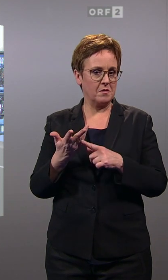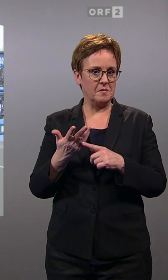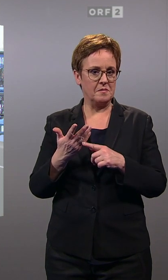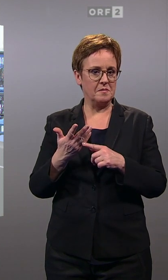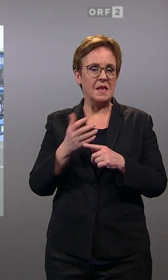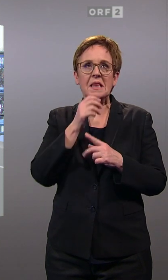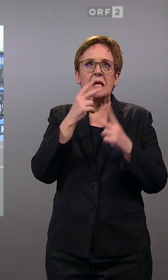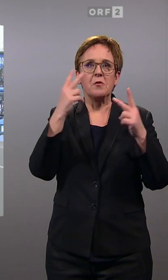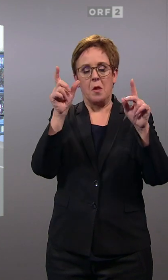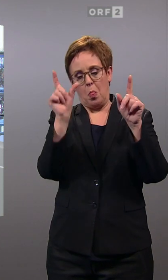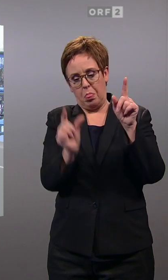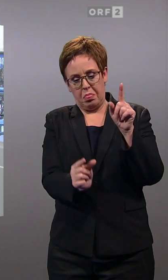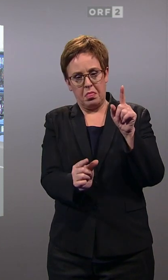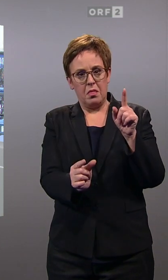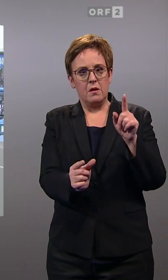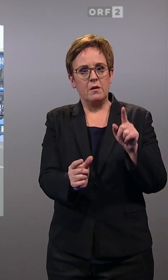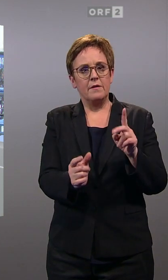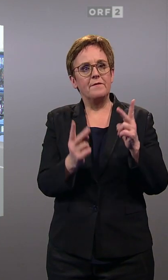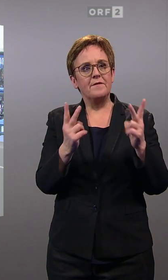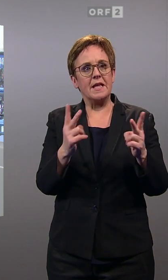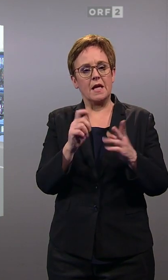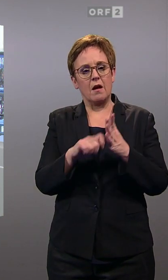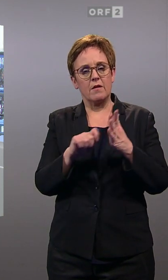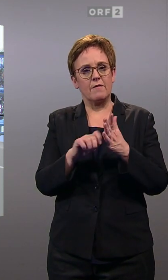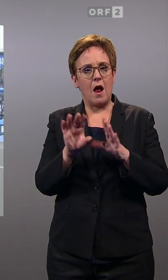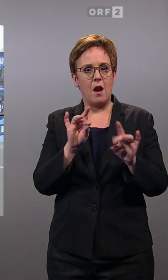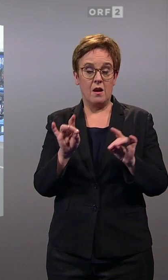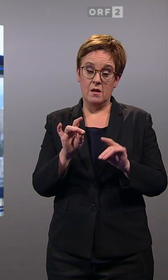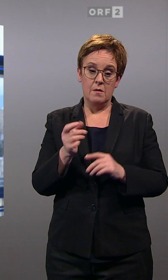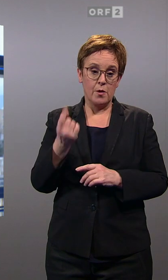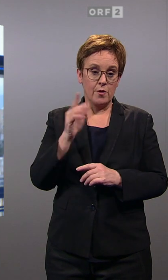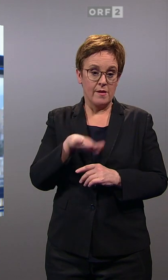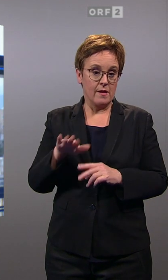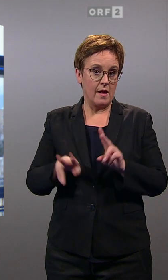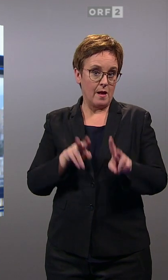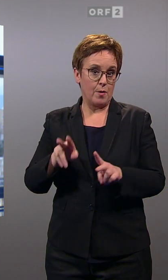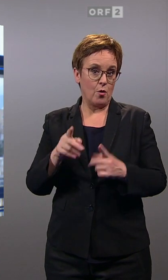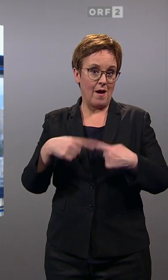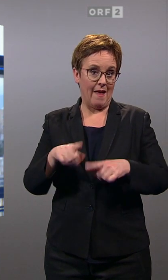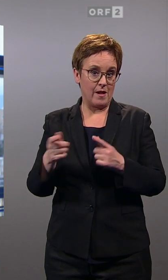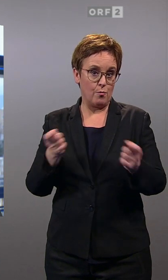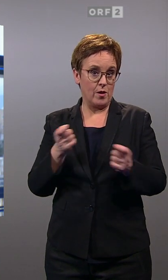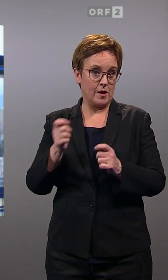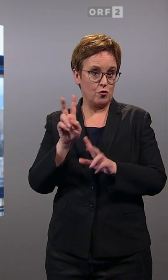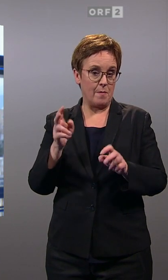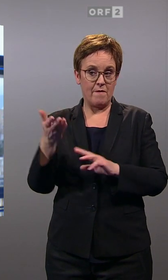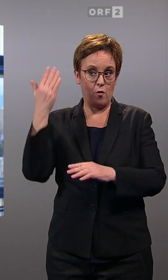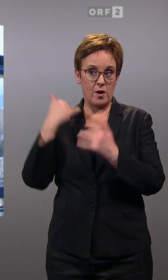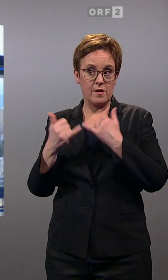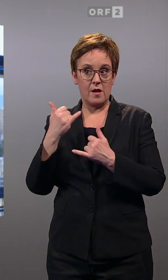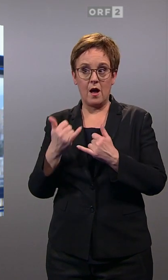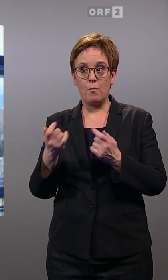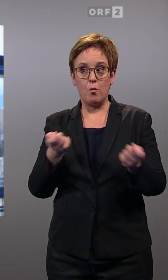sich eher im hinteren Drittel dieser Themenbefragung. Gerade Kinderbetreuung wäre aber so ein landespolitisches Thema, wo es im Vorjahr auch